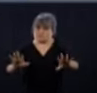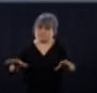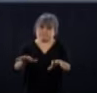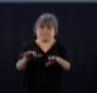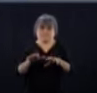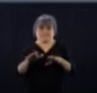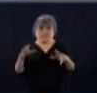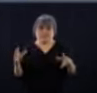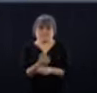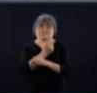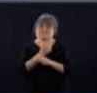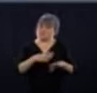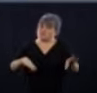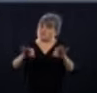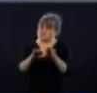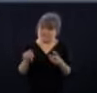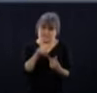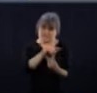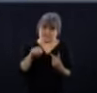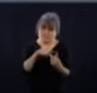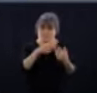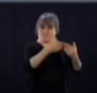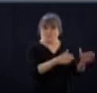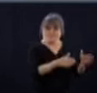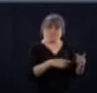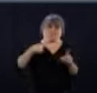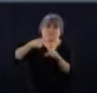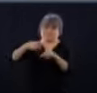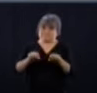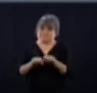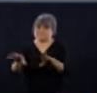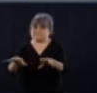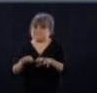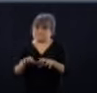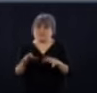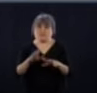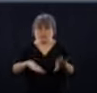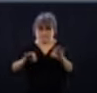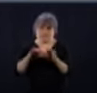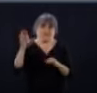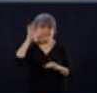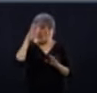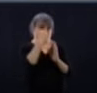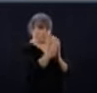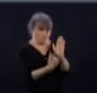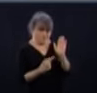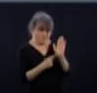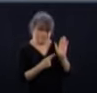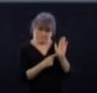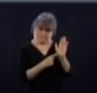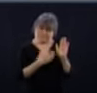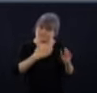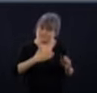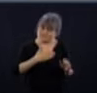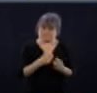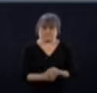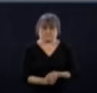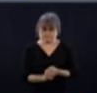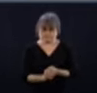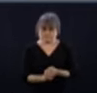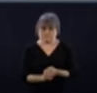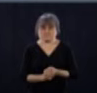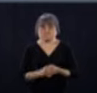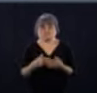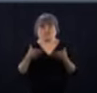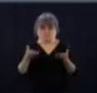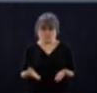et c'est en respectant les consignes de santé publique qu'on va réussir à le faire. Pour mes remerciements du jour, je veux remercier aujourd'hui nos